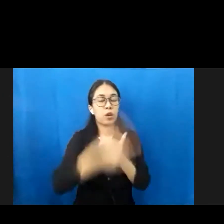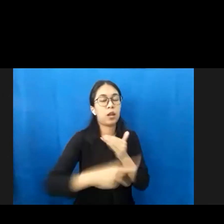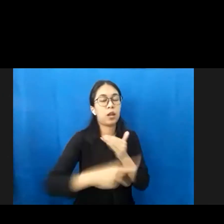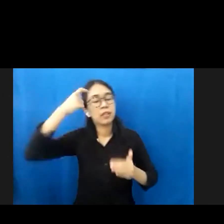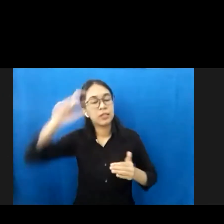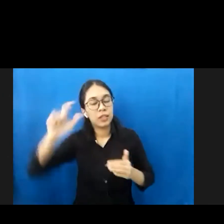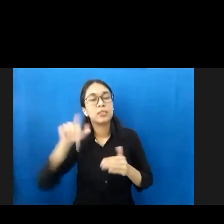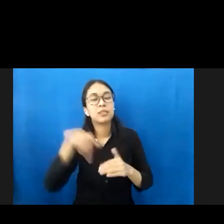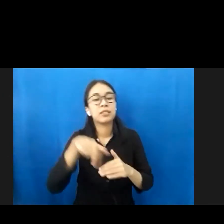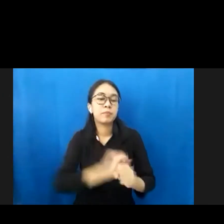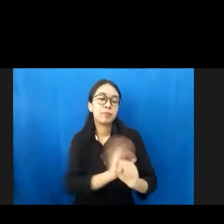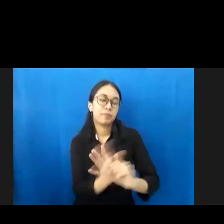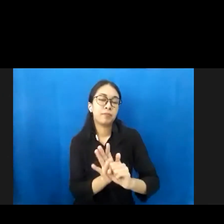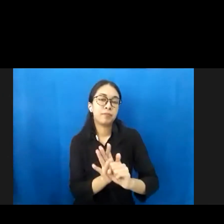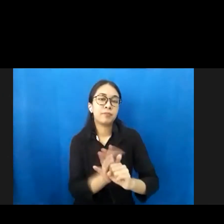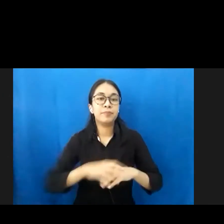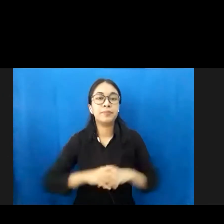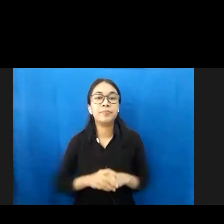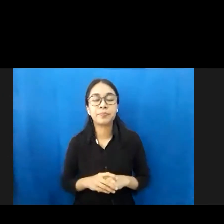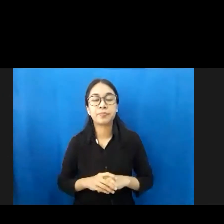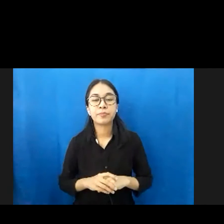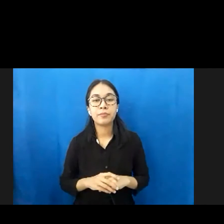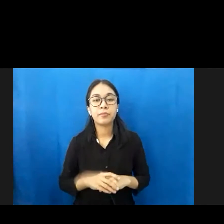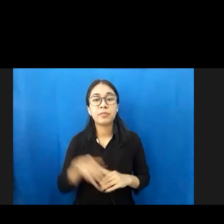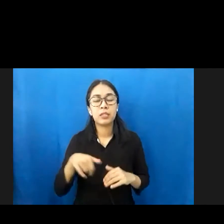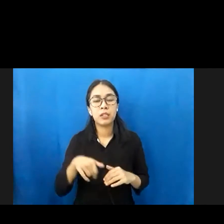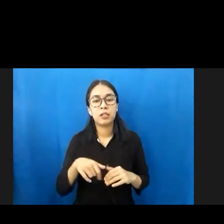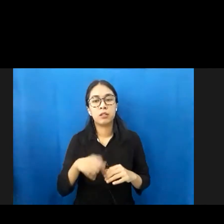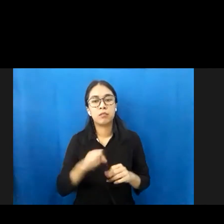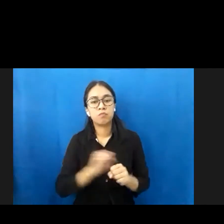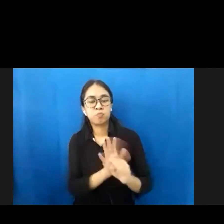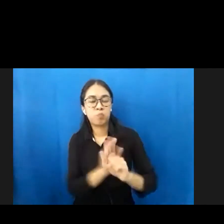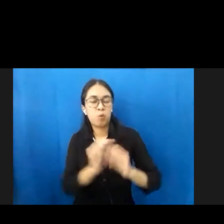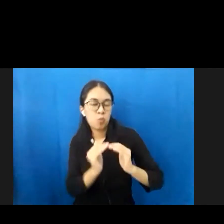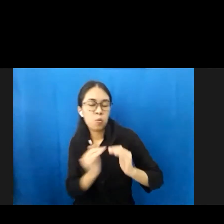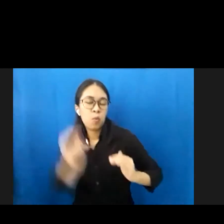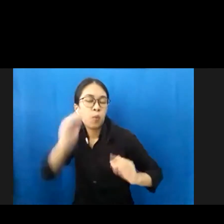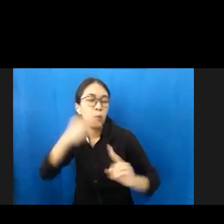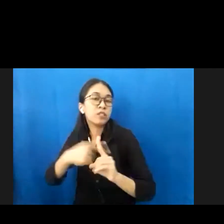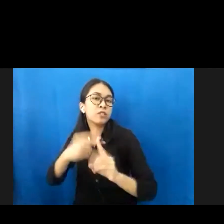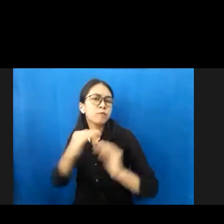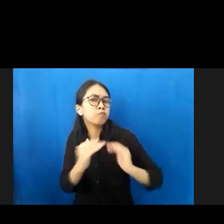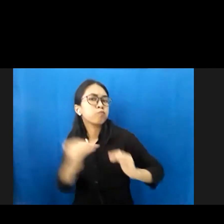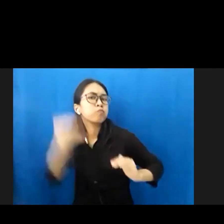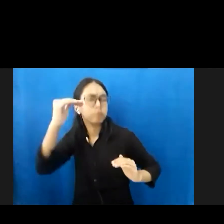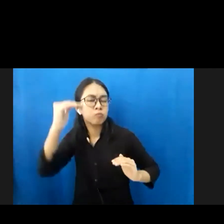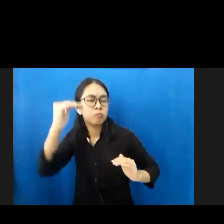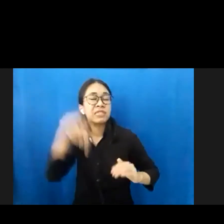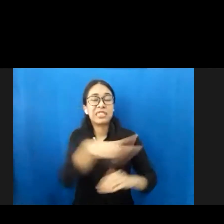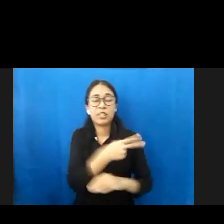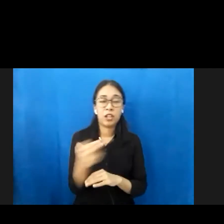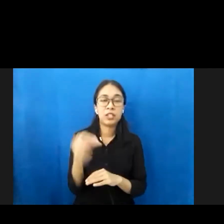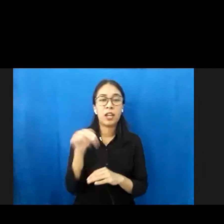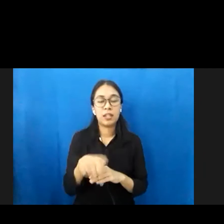-19. Sehubungan dengan masih tinggi positif COVID-19 di Indonesia, penyelenggaraan Hari Anak